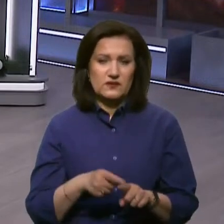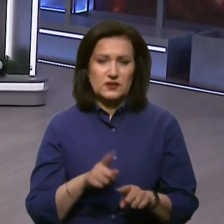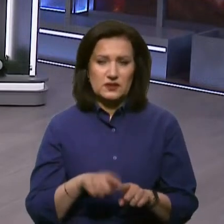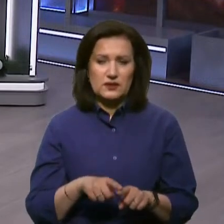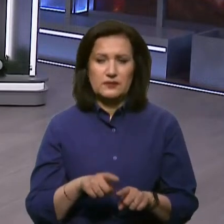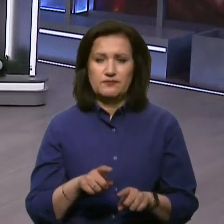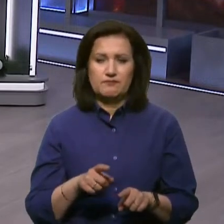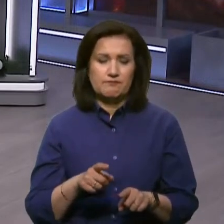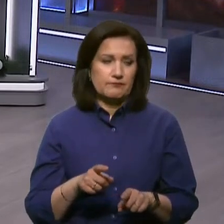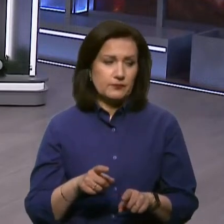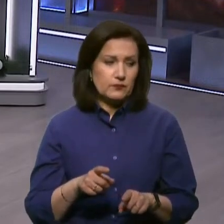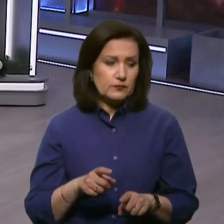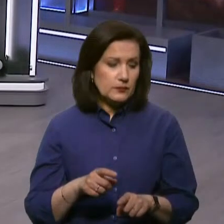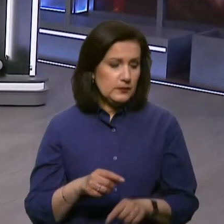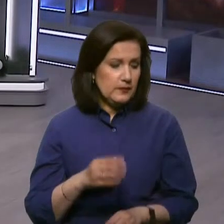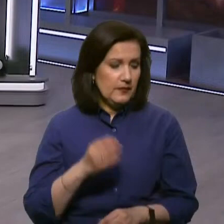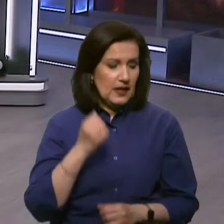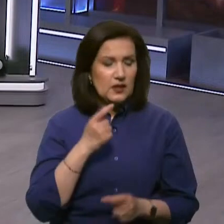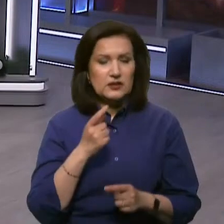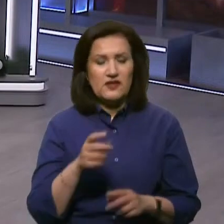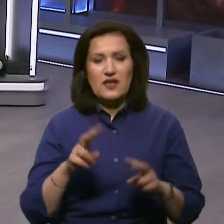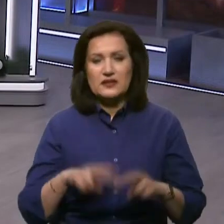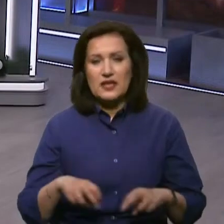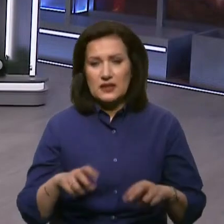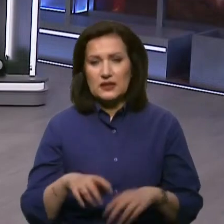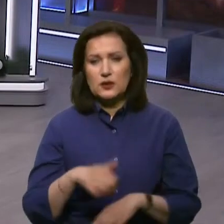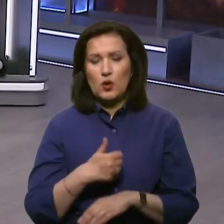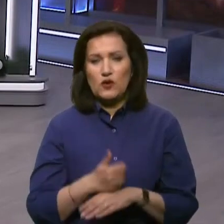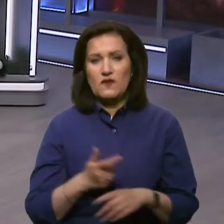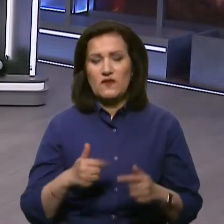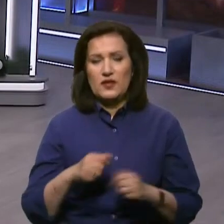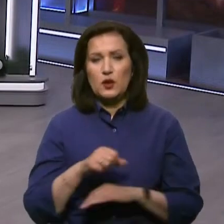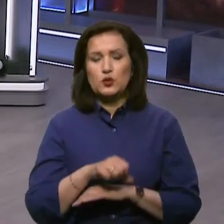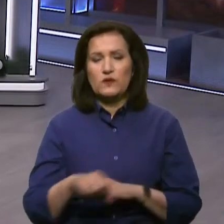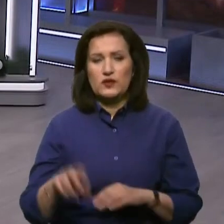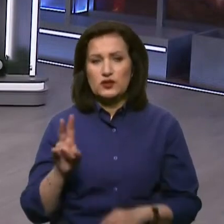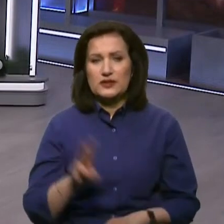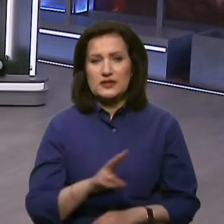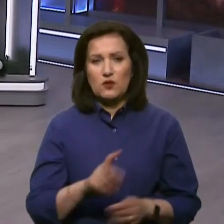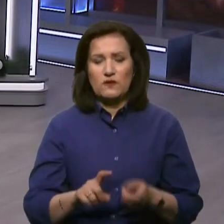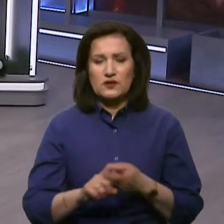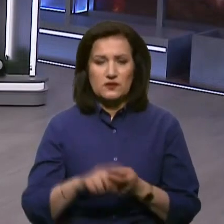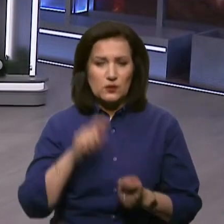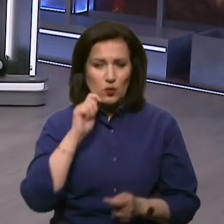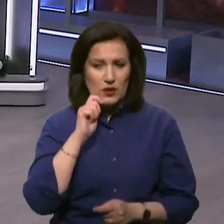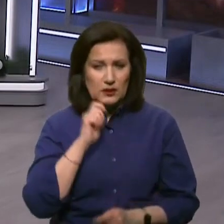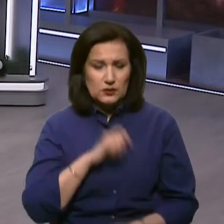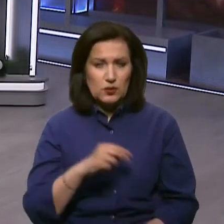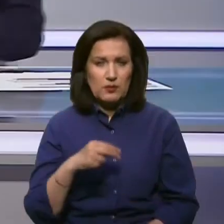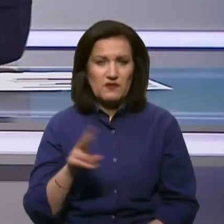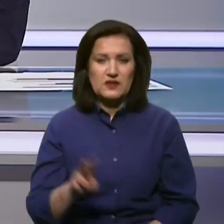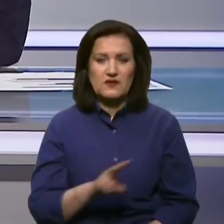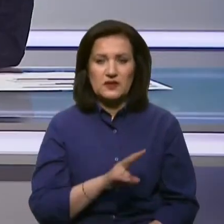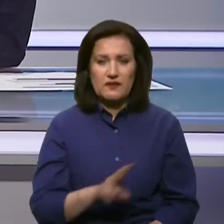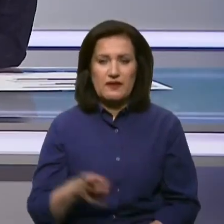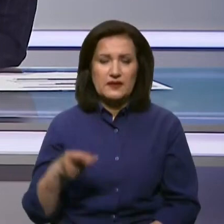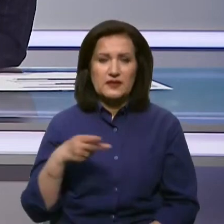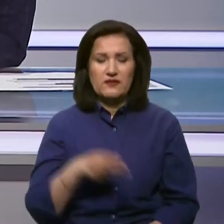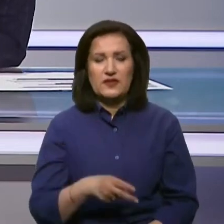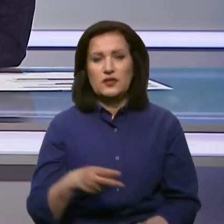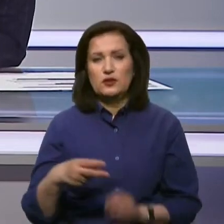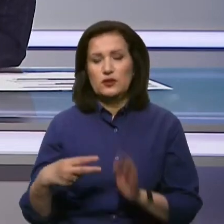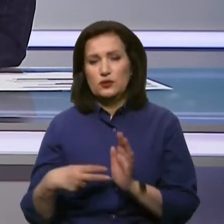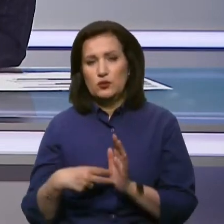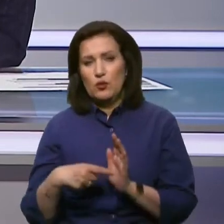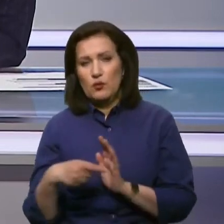оцінці. Дякуємо за ваш аналіз. Кирило Говорун, голова відділу зовнішніх церковних зв'язків Української православної церкви у 2007